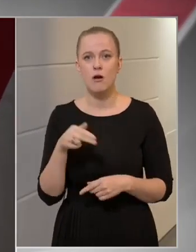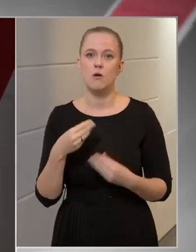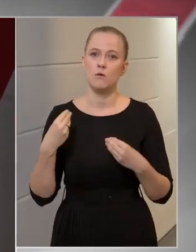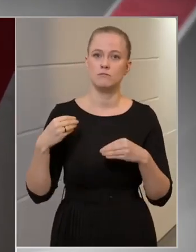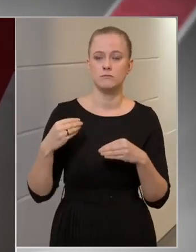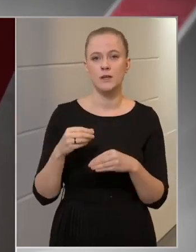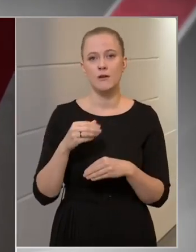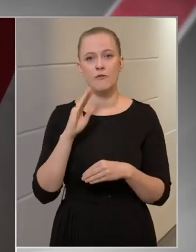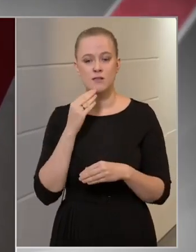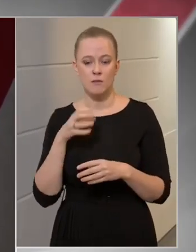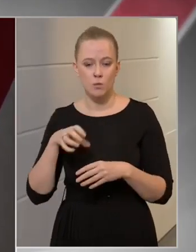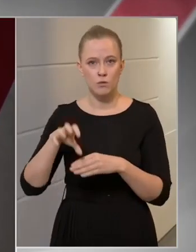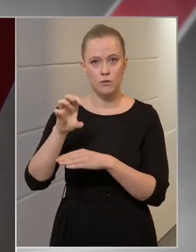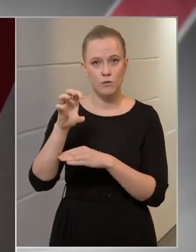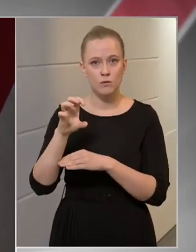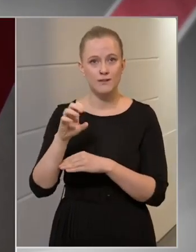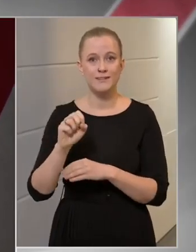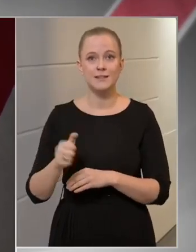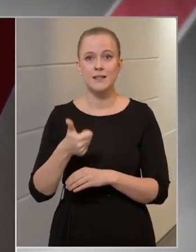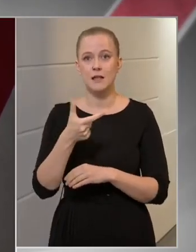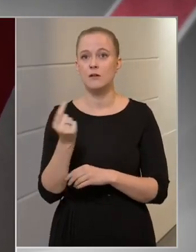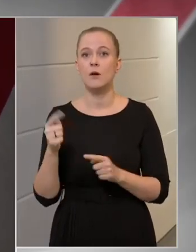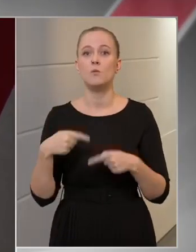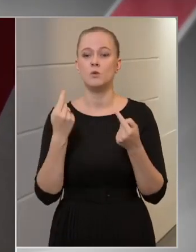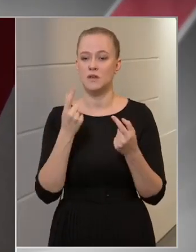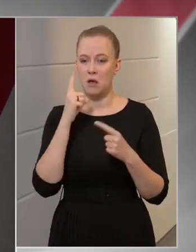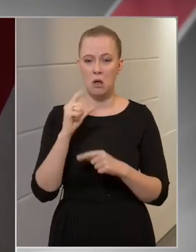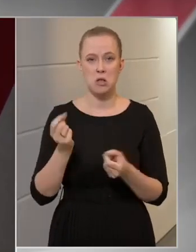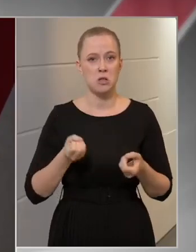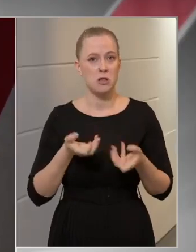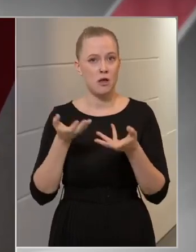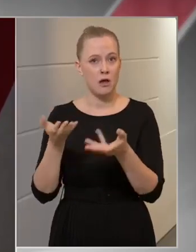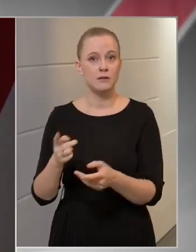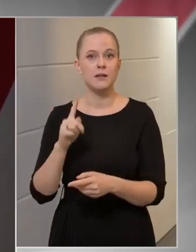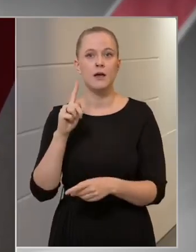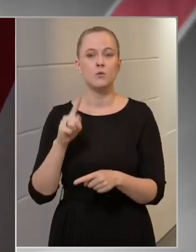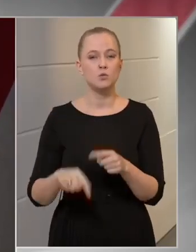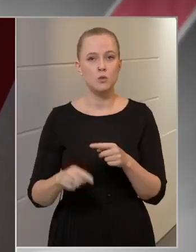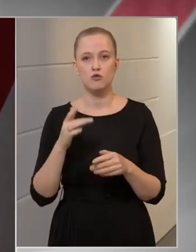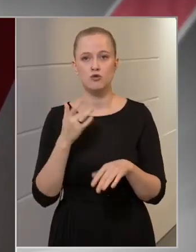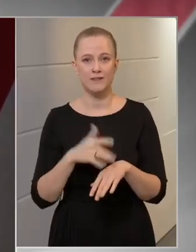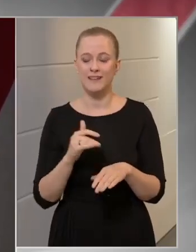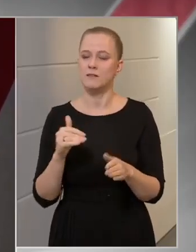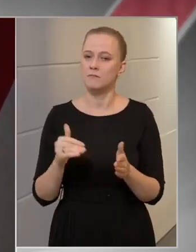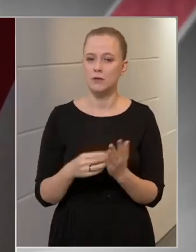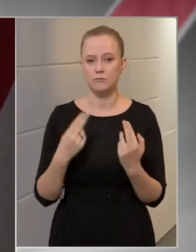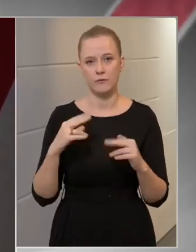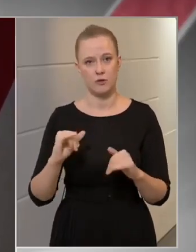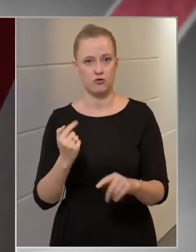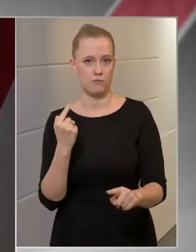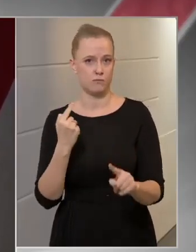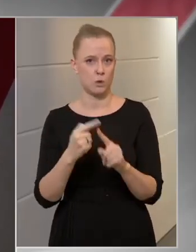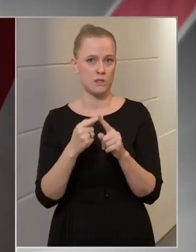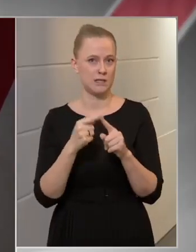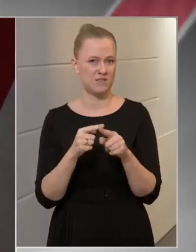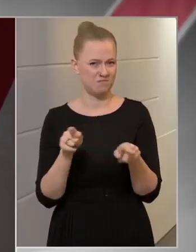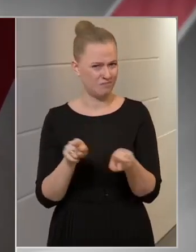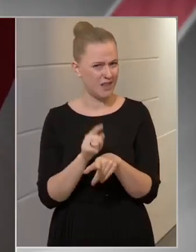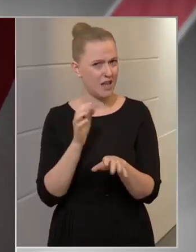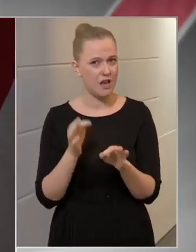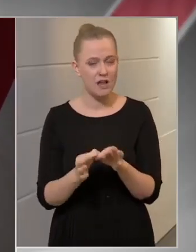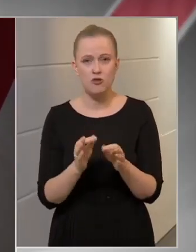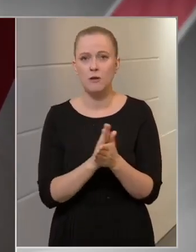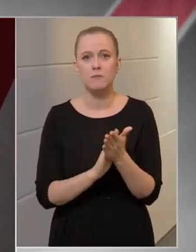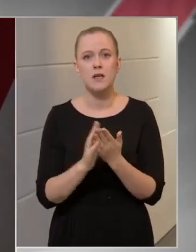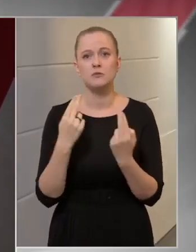tegnap a Facebookon, hogy 11 nap után hazaengedték a kórházból, ám az utolsó tesztje még mindig pozitív. Ilyen esetekben